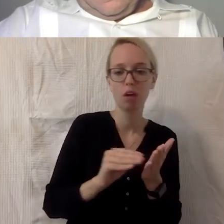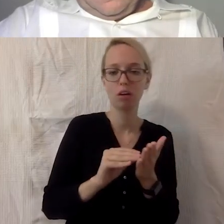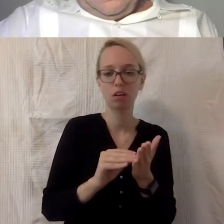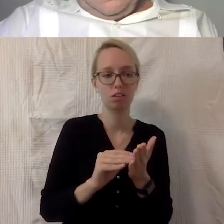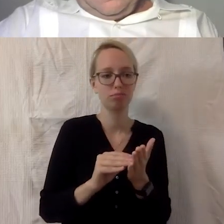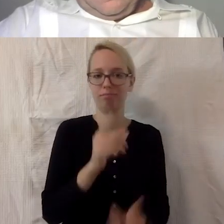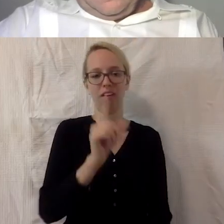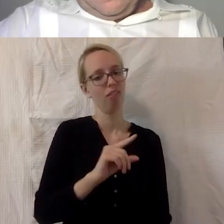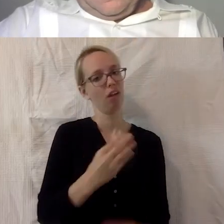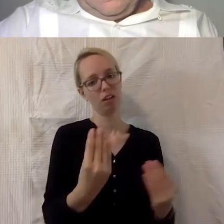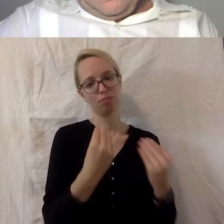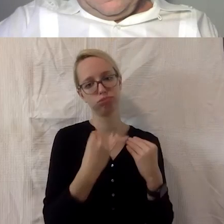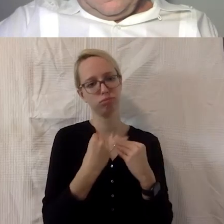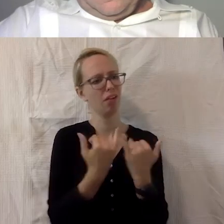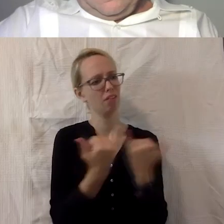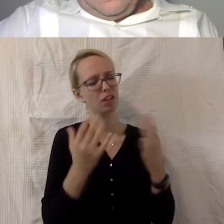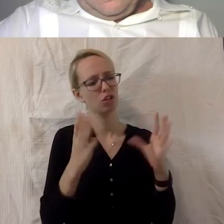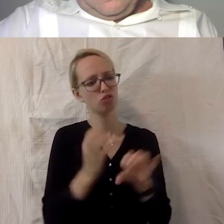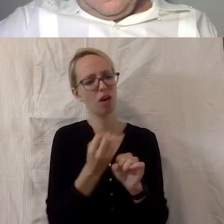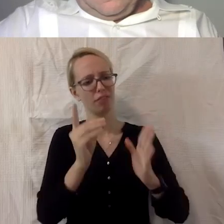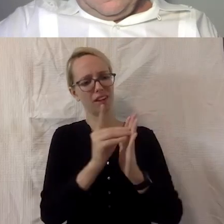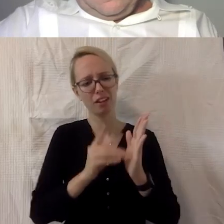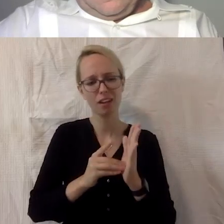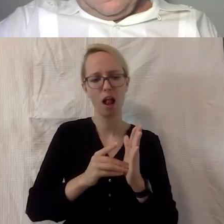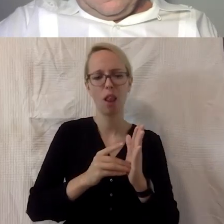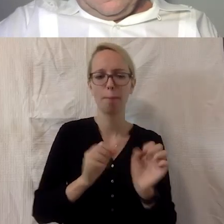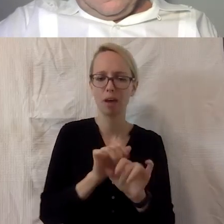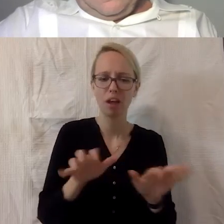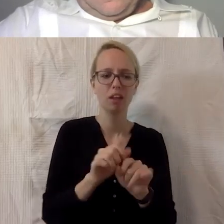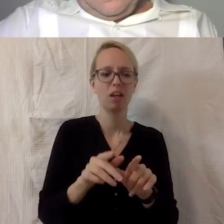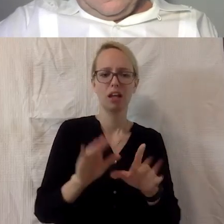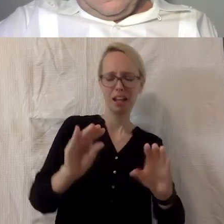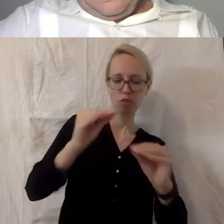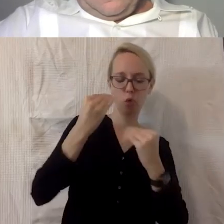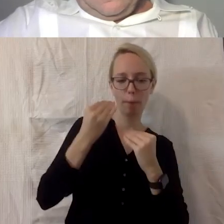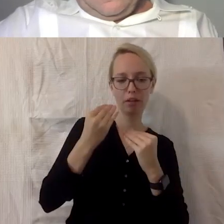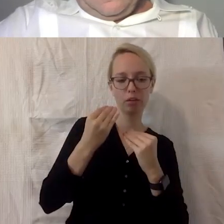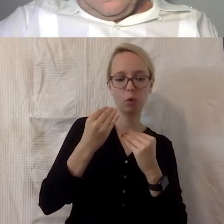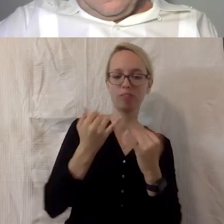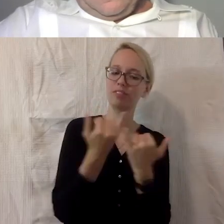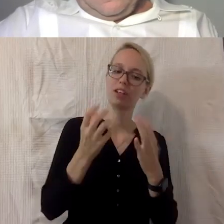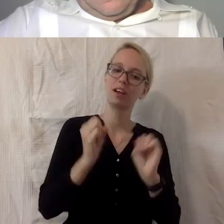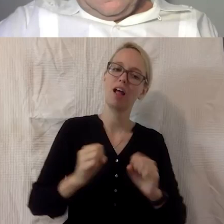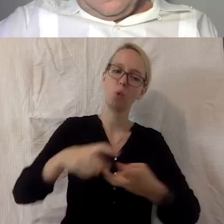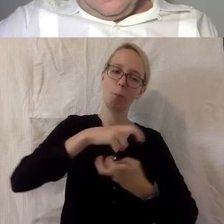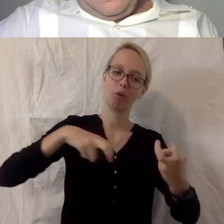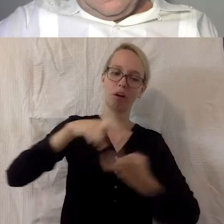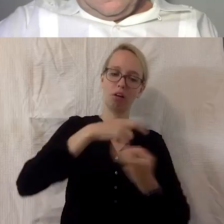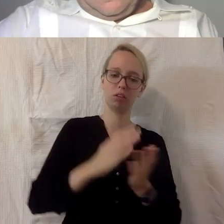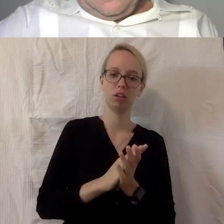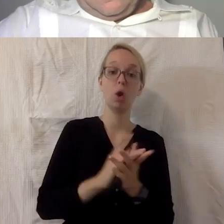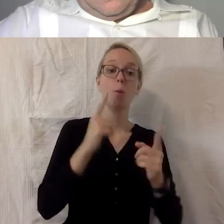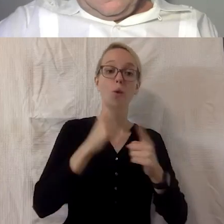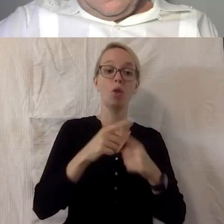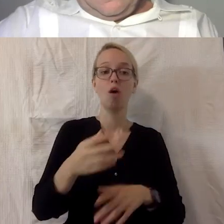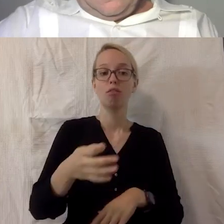noch zu wenig vermittelt, wie man mit digitaler Technik, mit Informationen, die digital verfügbar sind, gut umgeht. Und natürlich die Frage des